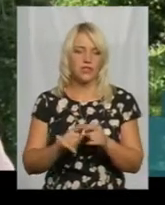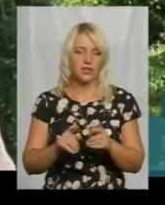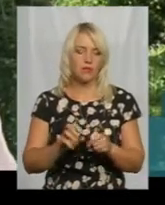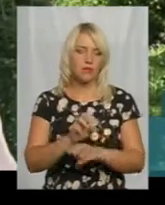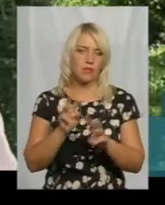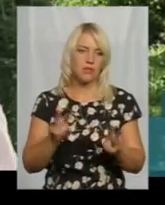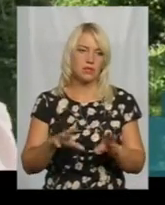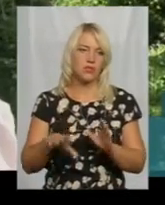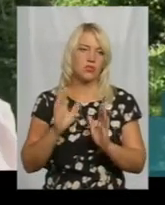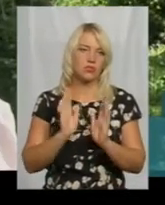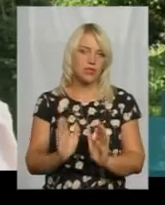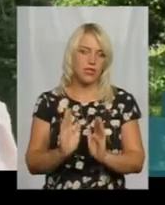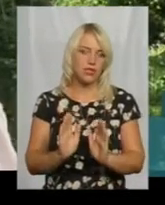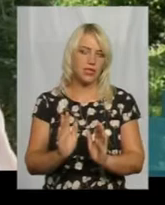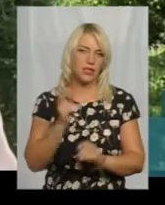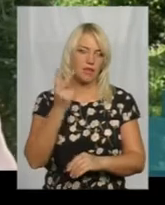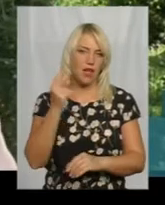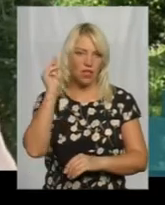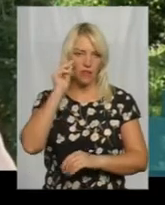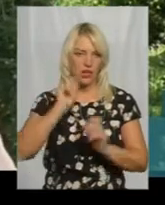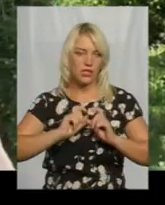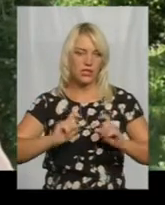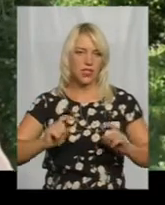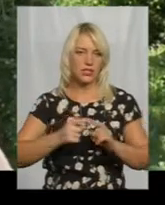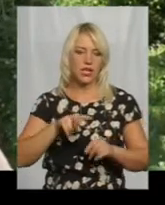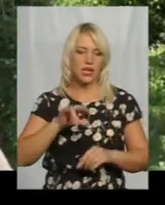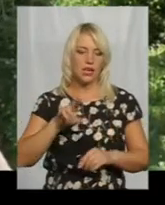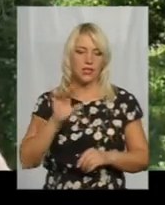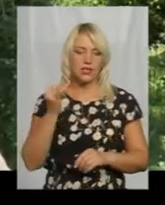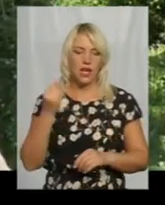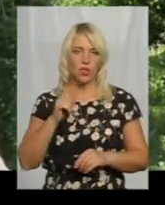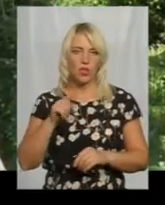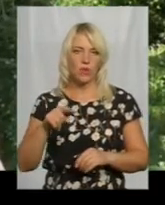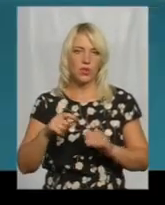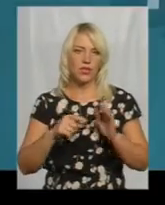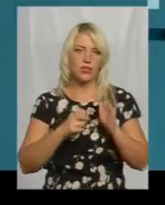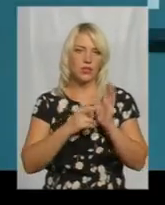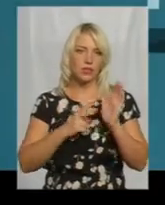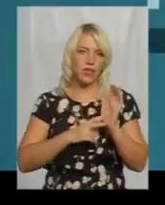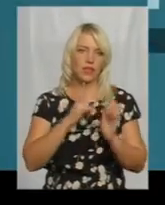забезпечені всього-навсього тільки два навчальних заклади – це ліцей 17 і НВО номер 5.